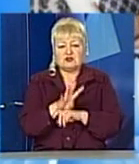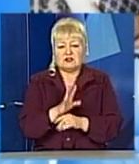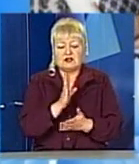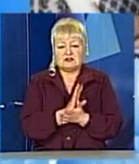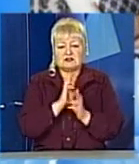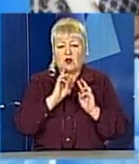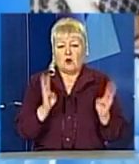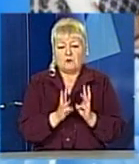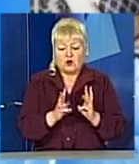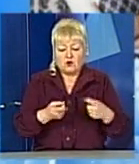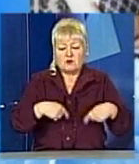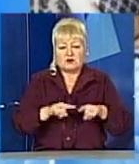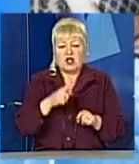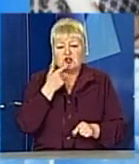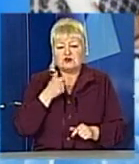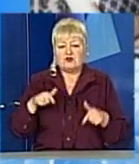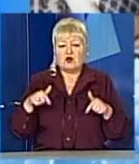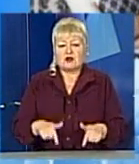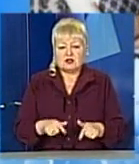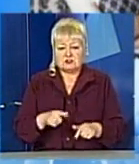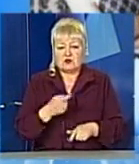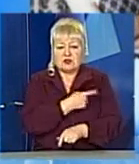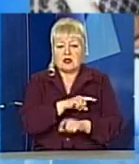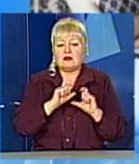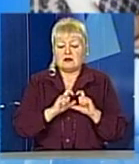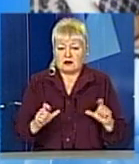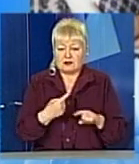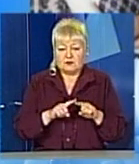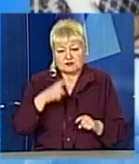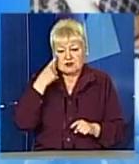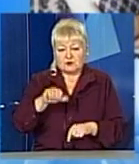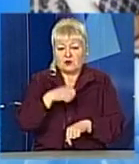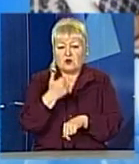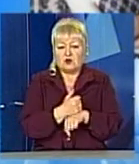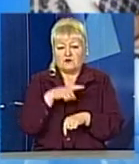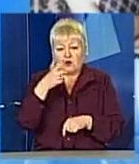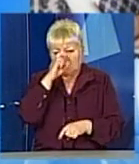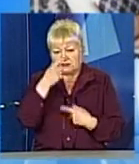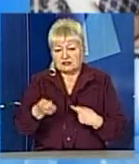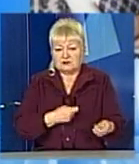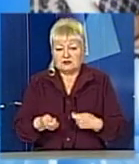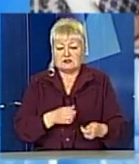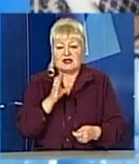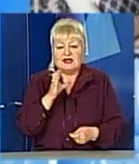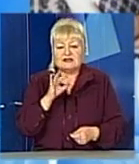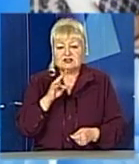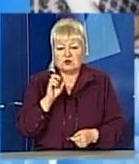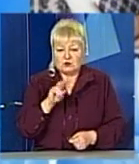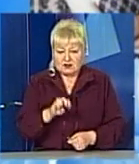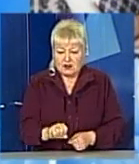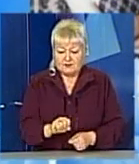в опіковому відділенні Червоноградської лікарні. Про це нам повідомив голова облдержадміністрації Олег Синютка.